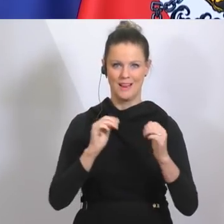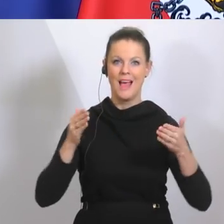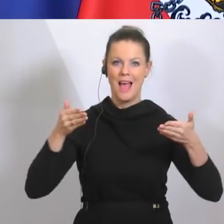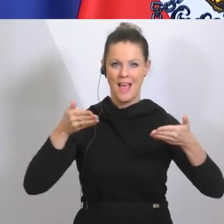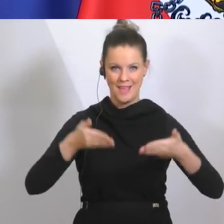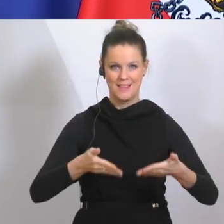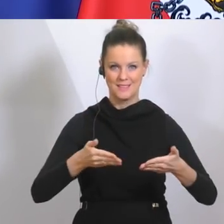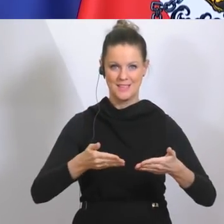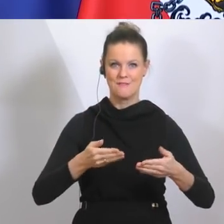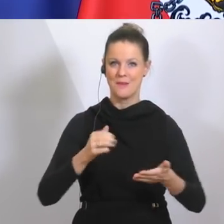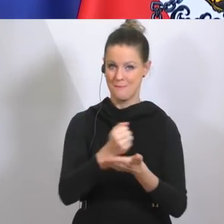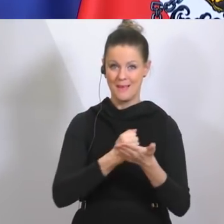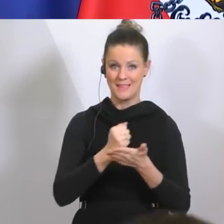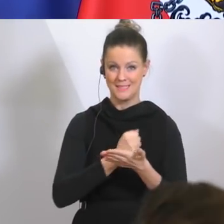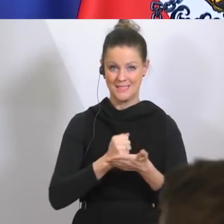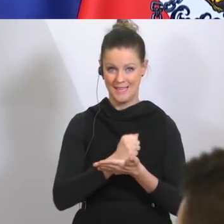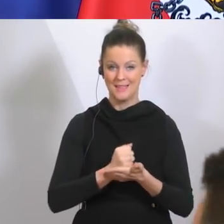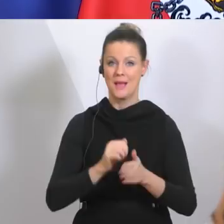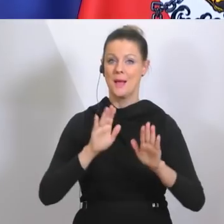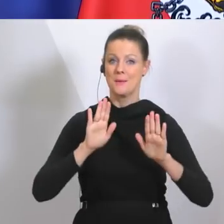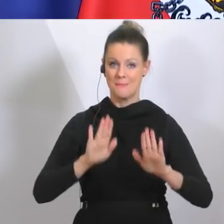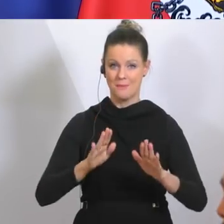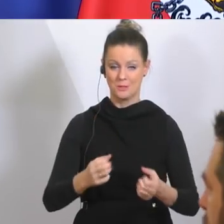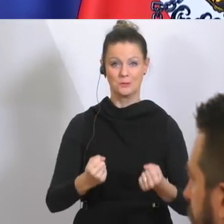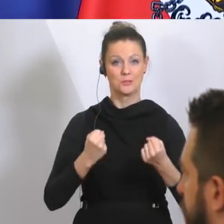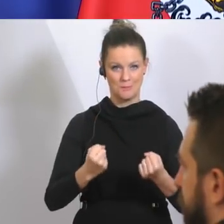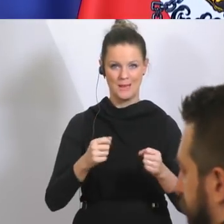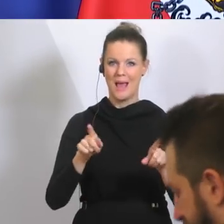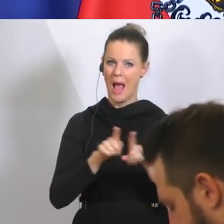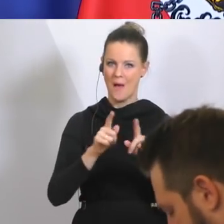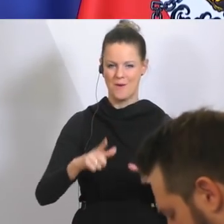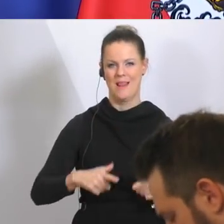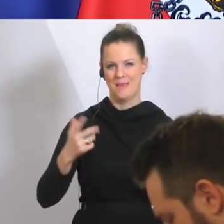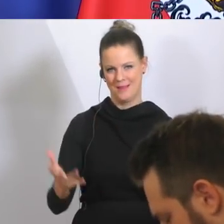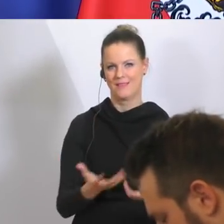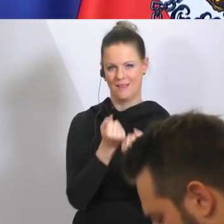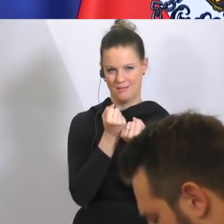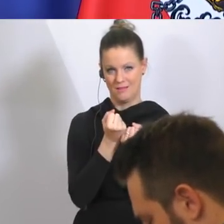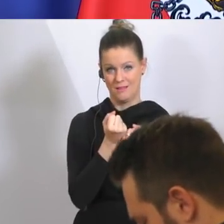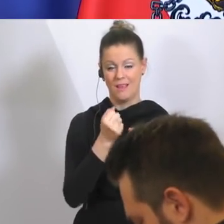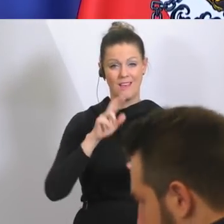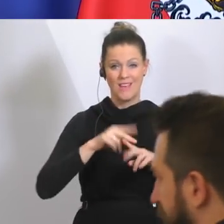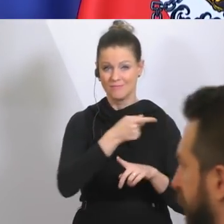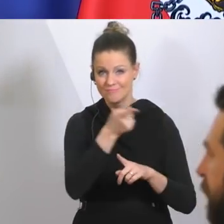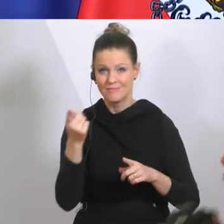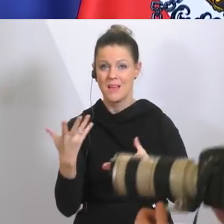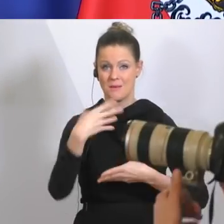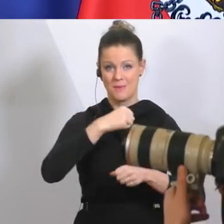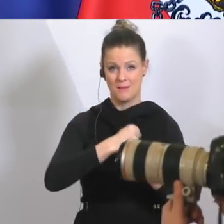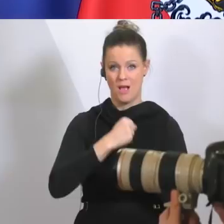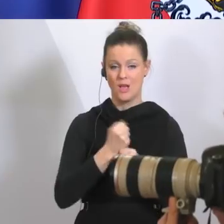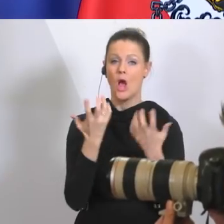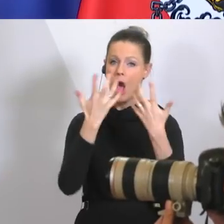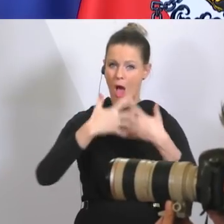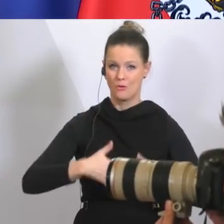aufrechterhalten so gut es geht und vor allem Leben retten. Also alle, die mitmachen, helfen mit Leben zu retten.